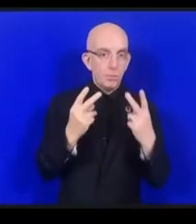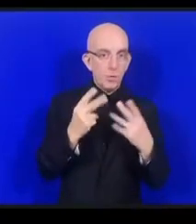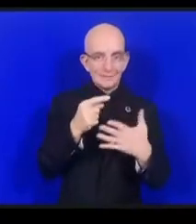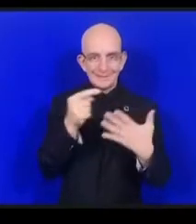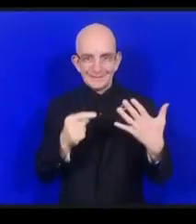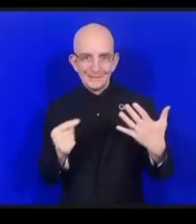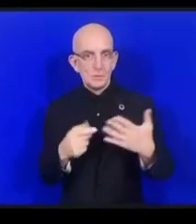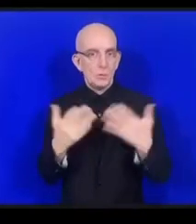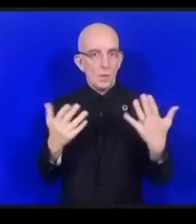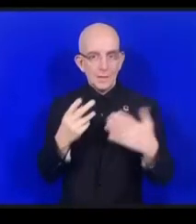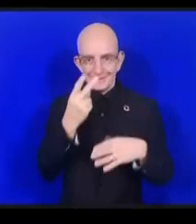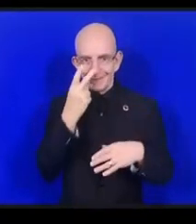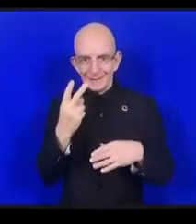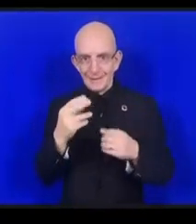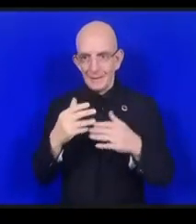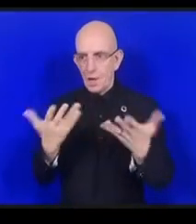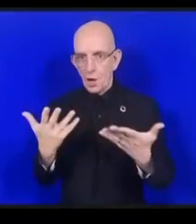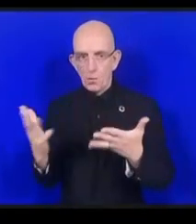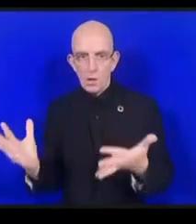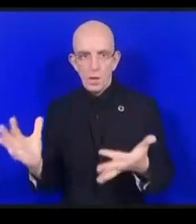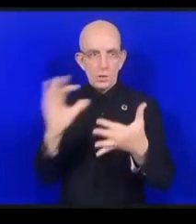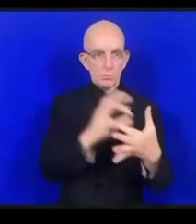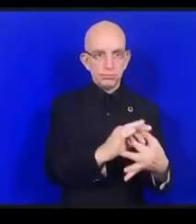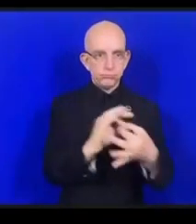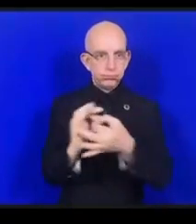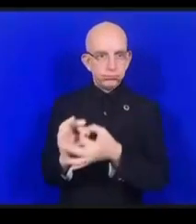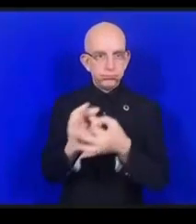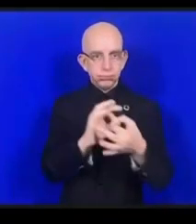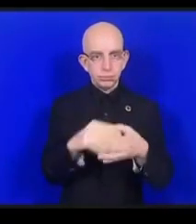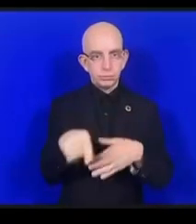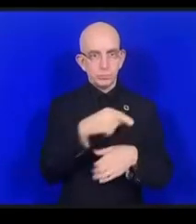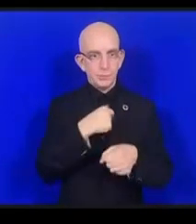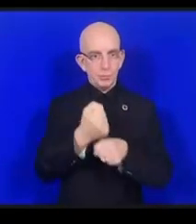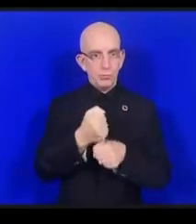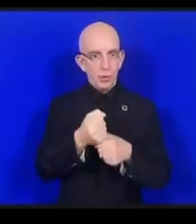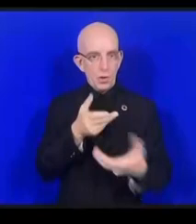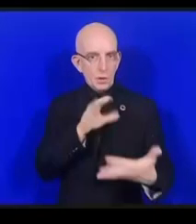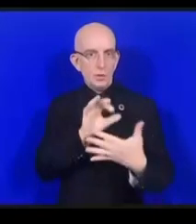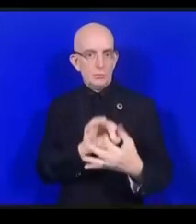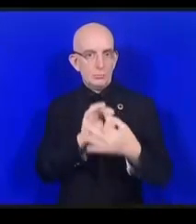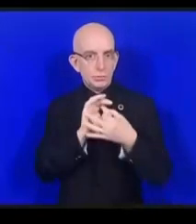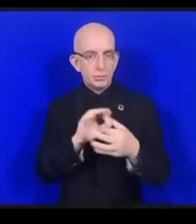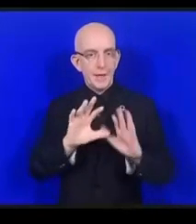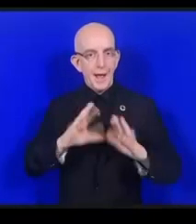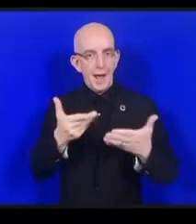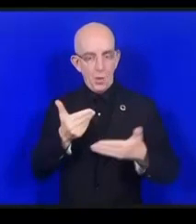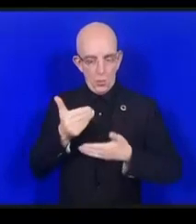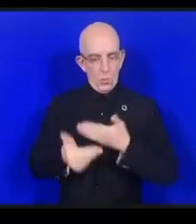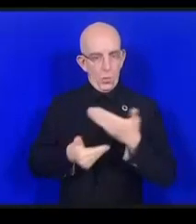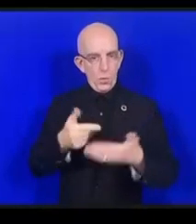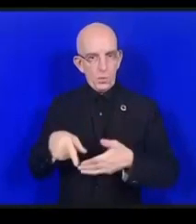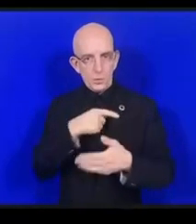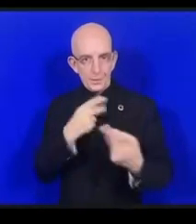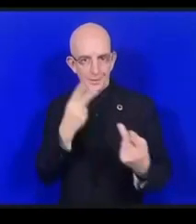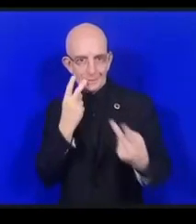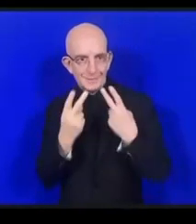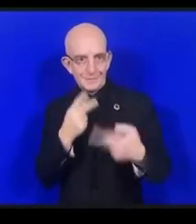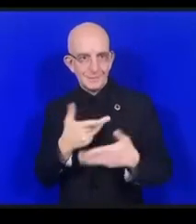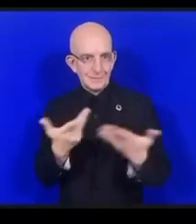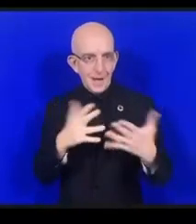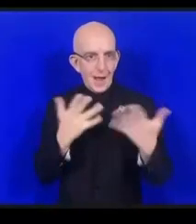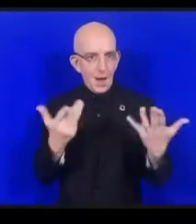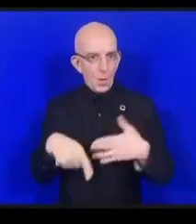nous et comment nous allons travailler avec ces objets comment on va les utiliser s'en occuper